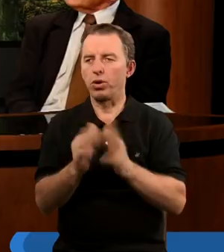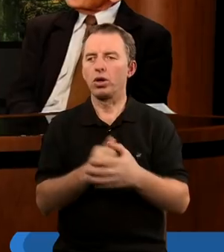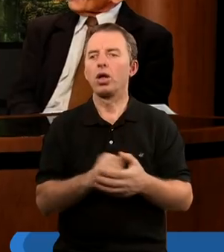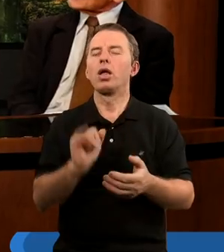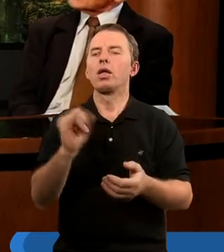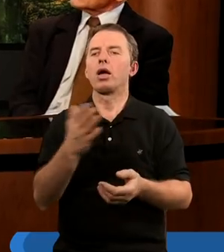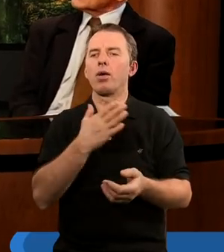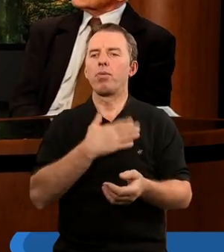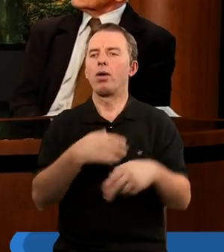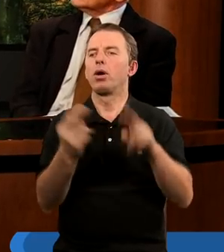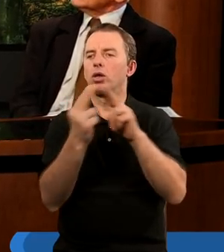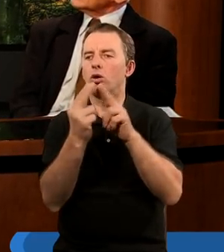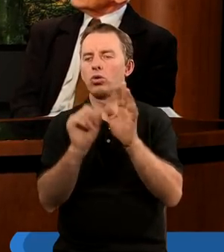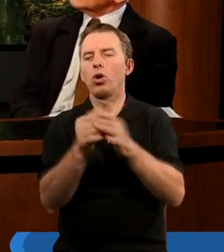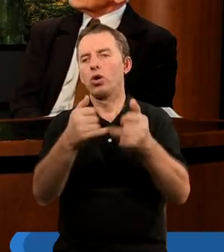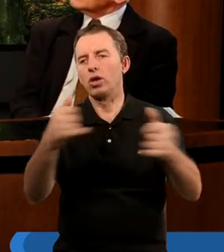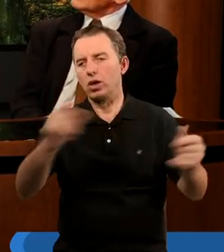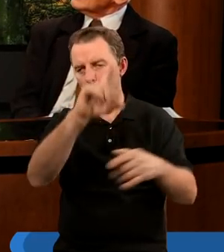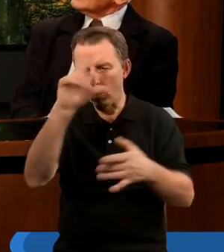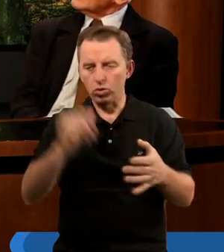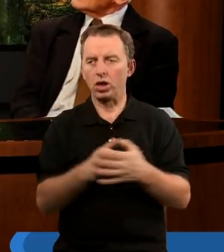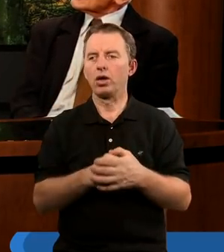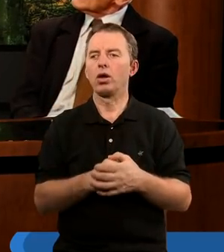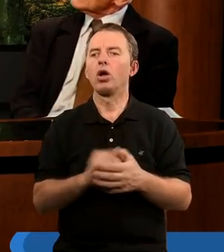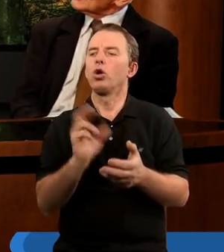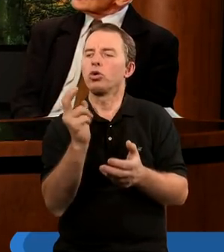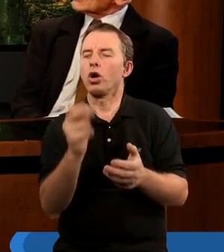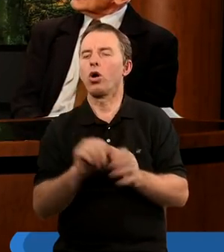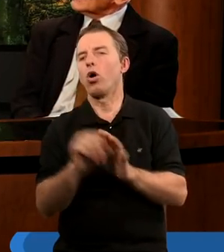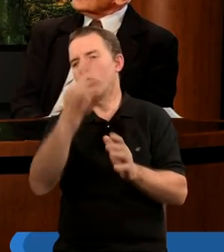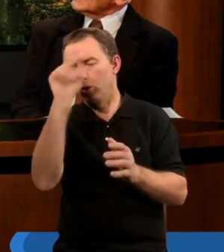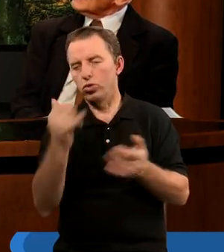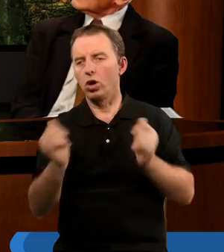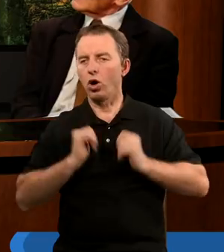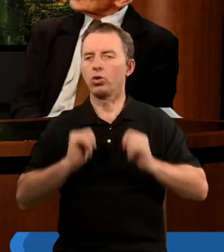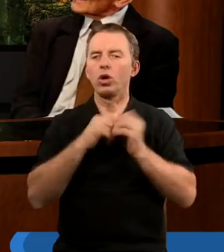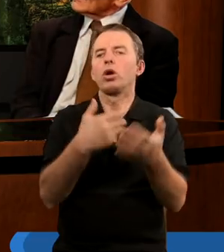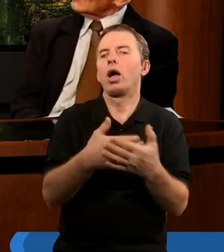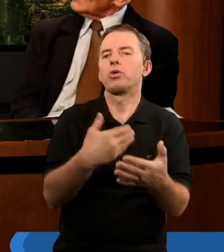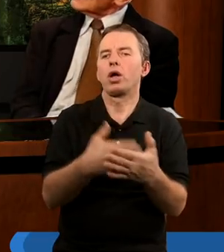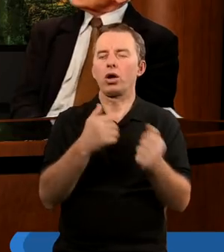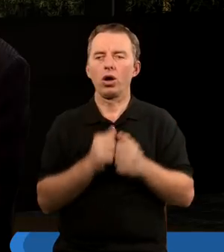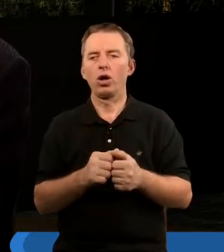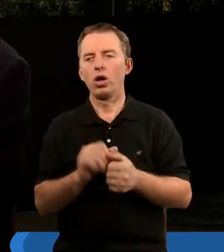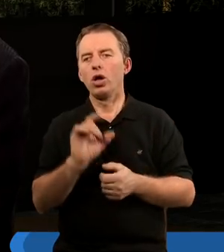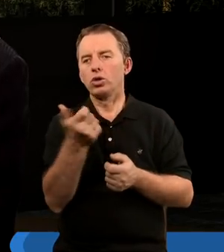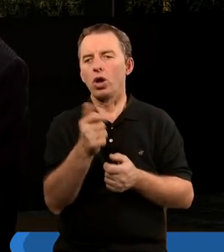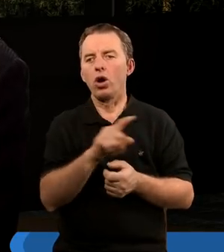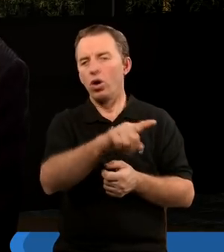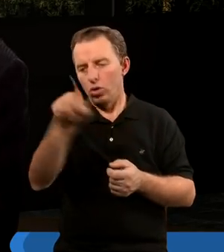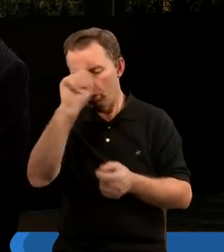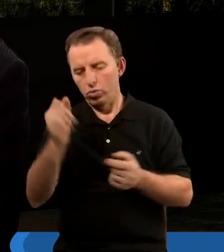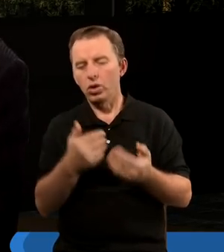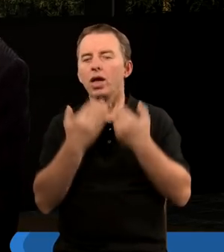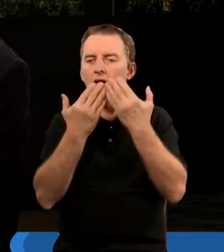Jaki mamy stosunek do innych ludzi? Czego od nich oczekujemy? Dlaczego? Co oni